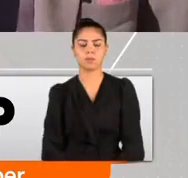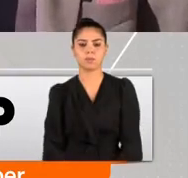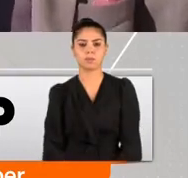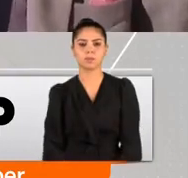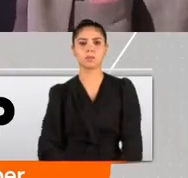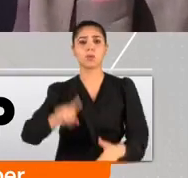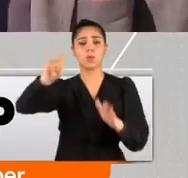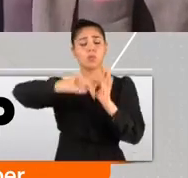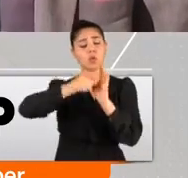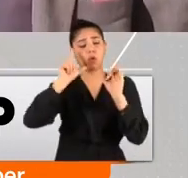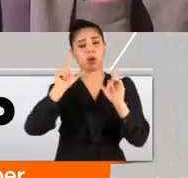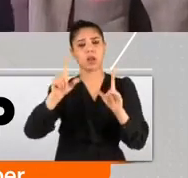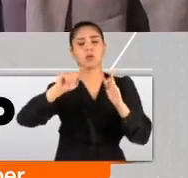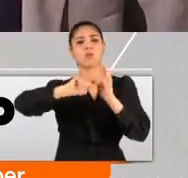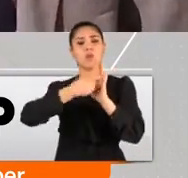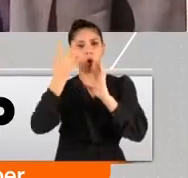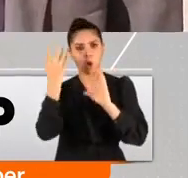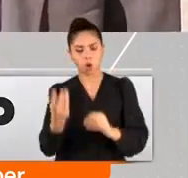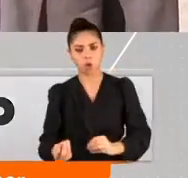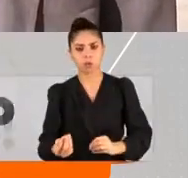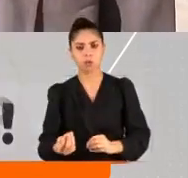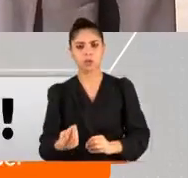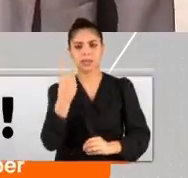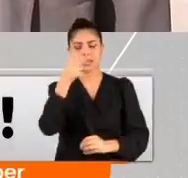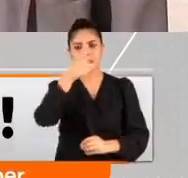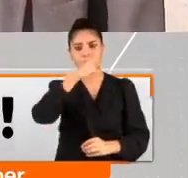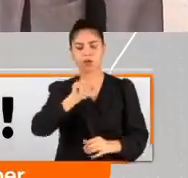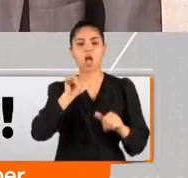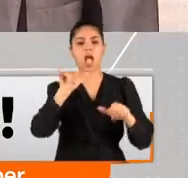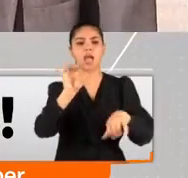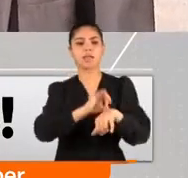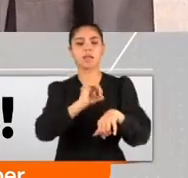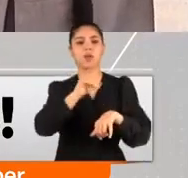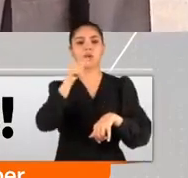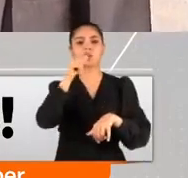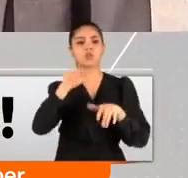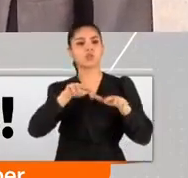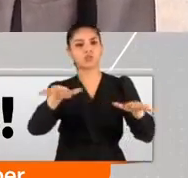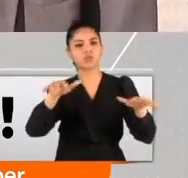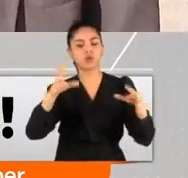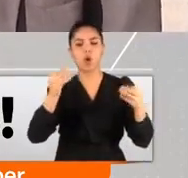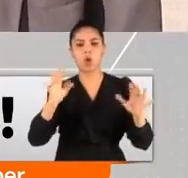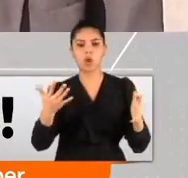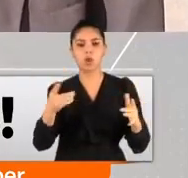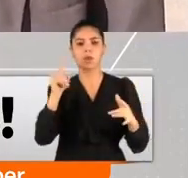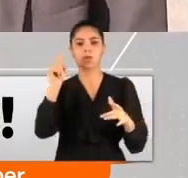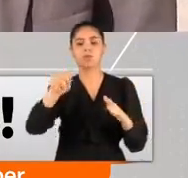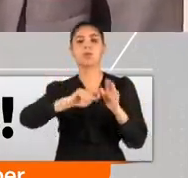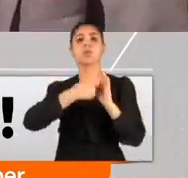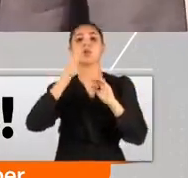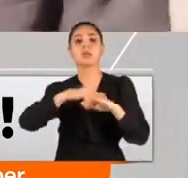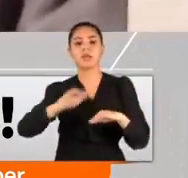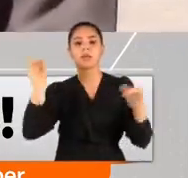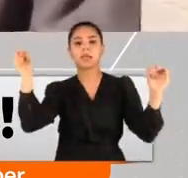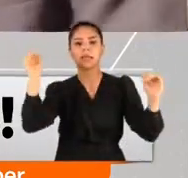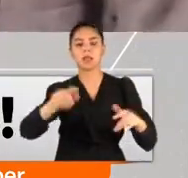mühörlemek lazım. Möllersen iki köye aynı anda su akabilir. Ama vanayı böyle mühörlemezsen